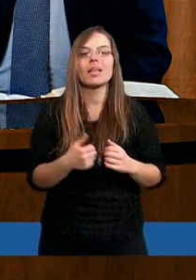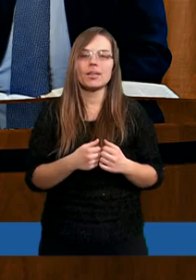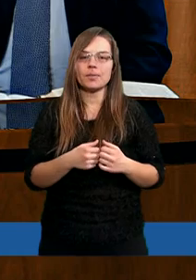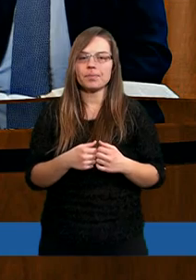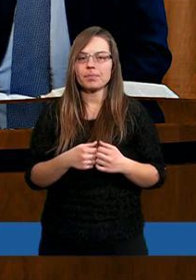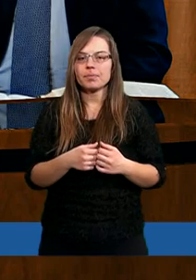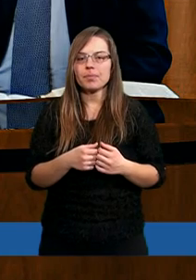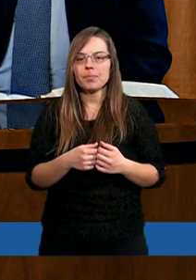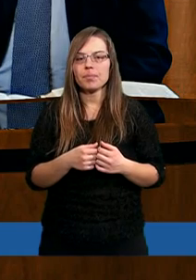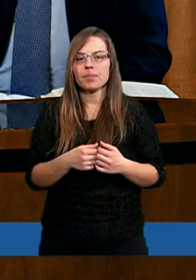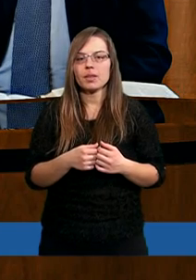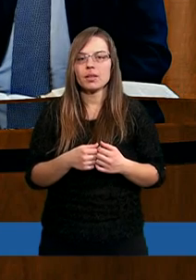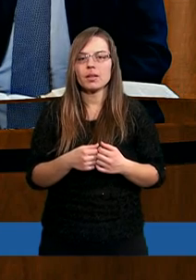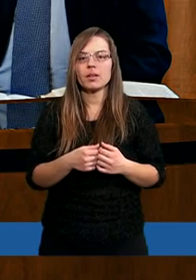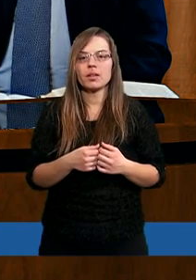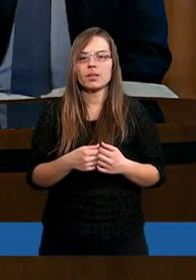Amen.